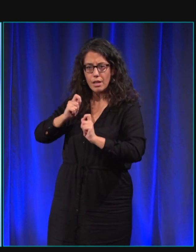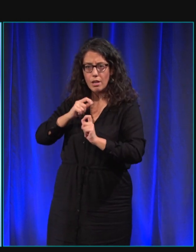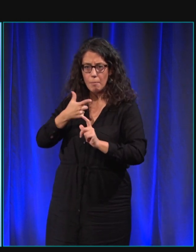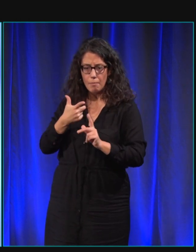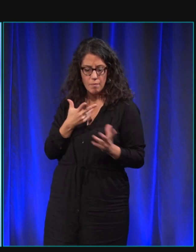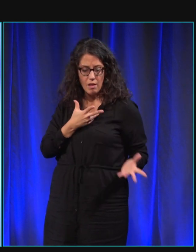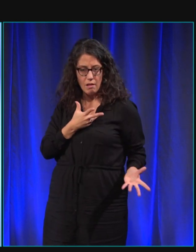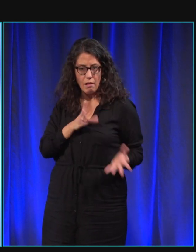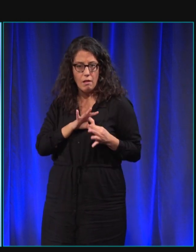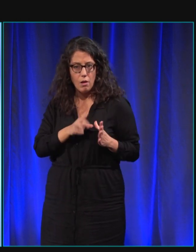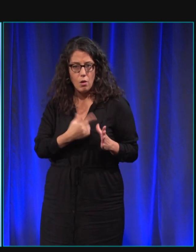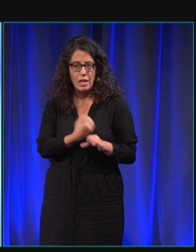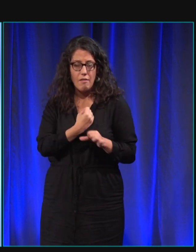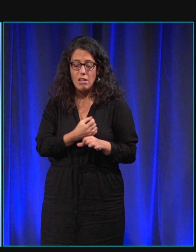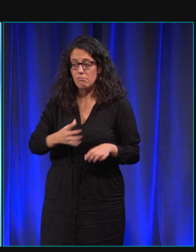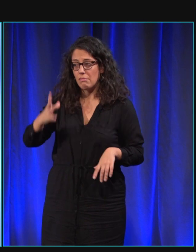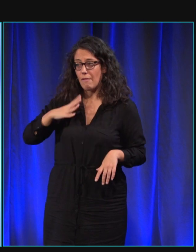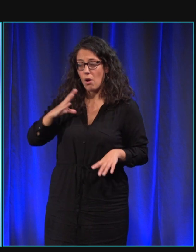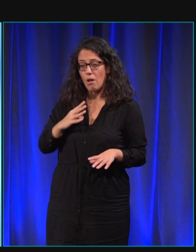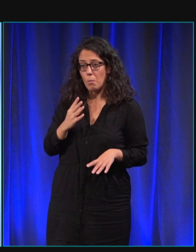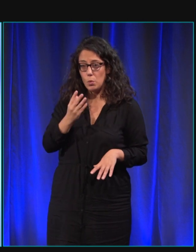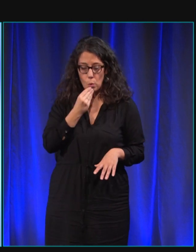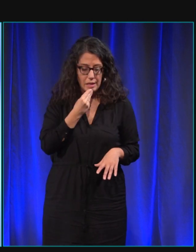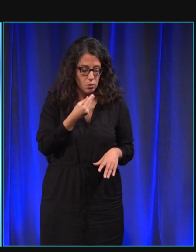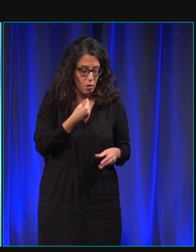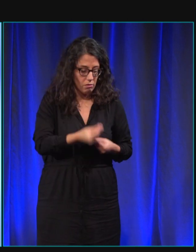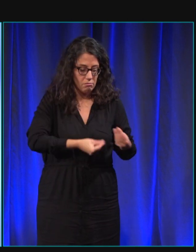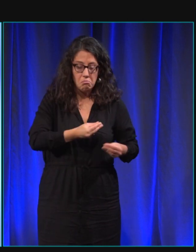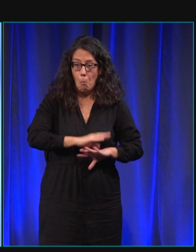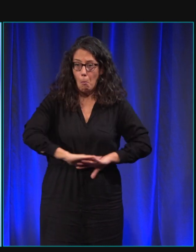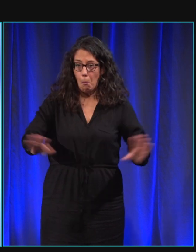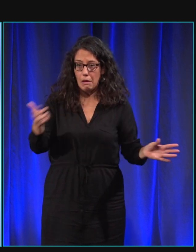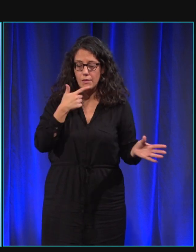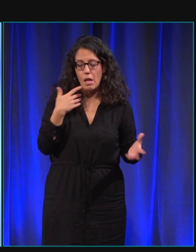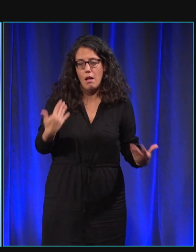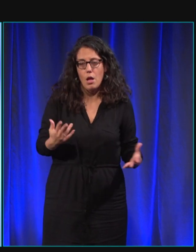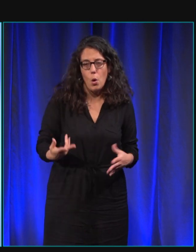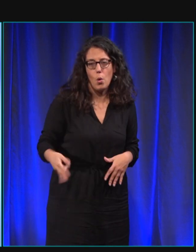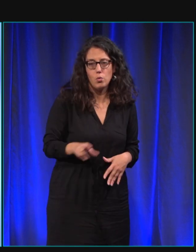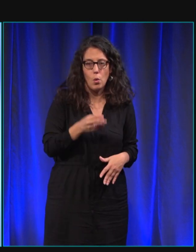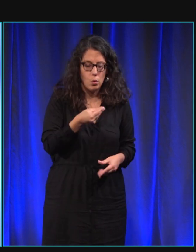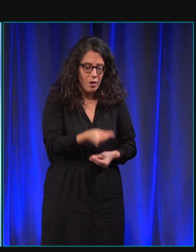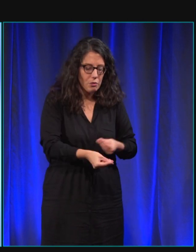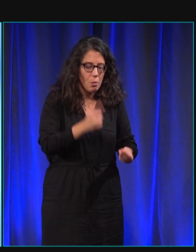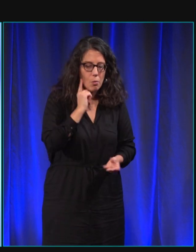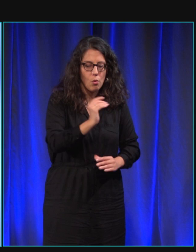moi je ne travaillais plus du tout à la nourriture et on retravaille à la nourriture pour recréer de la confiance c'est vrai que je ne pas le genre de personne qui